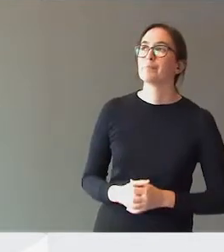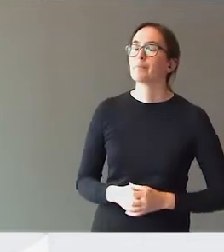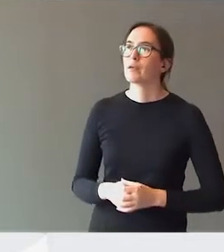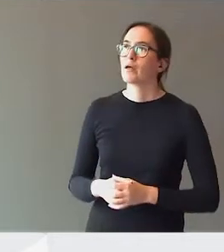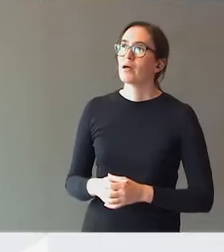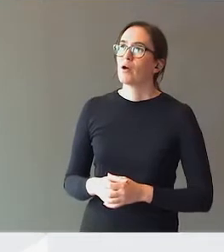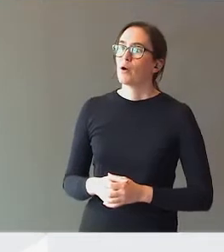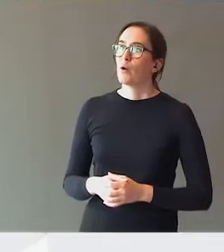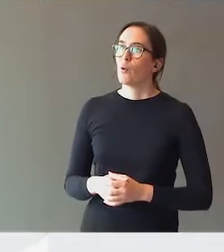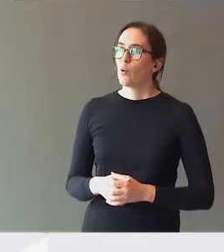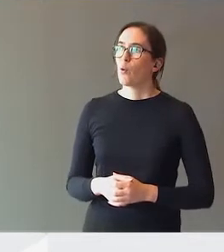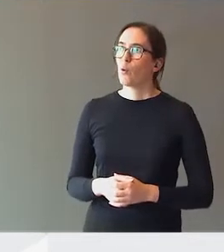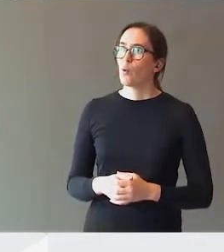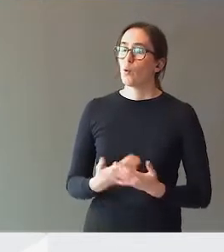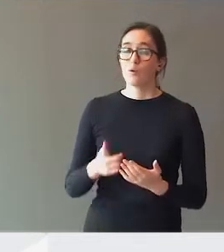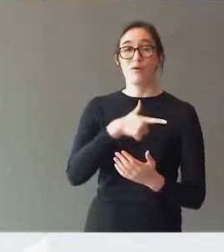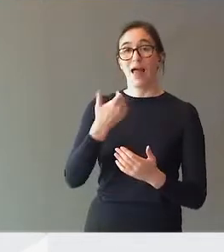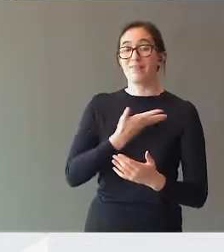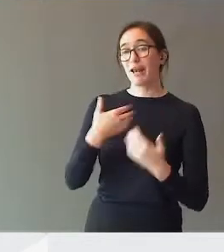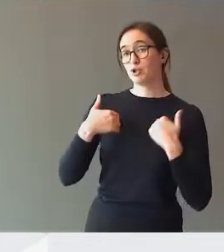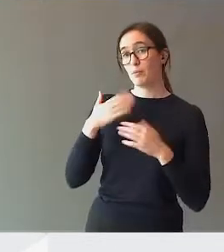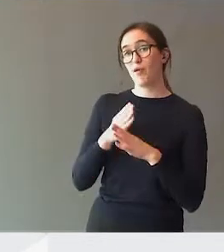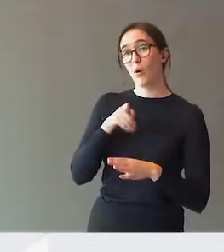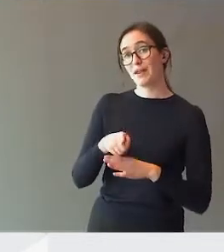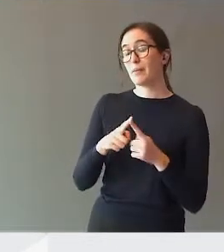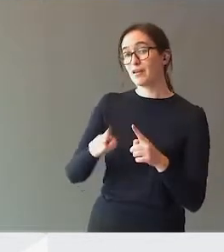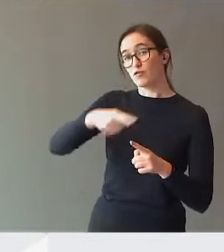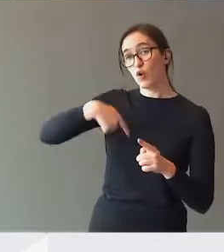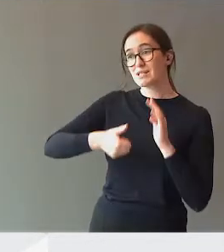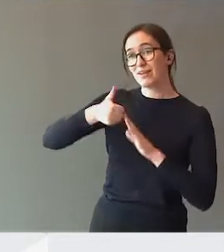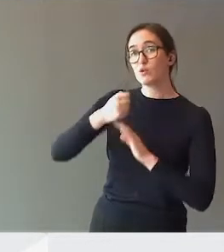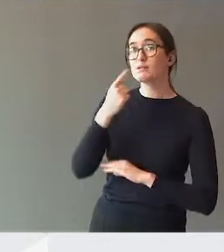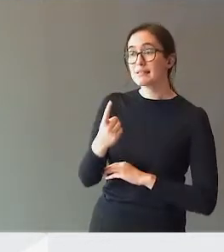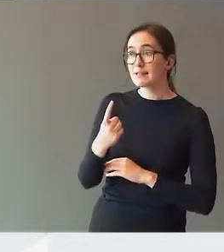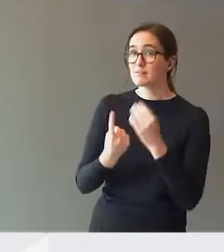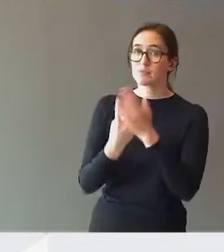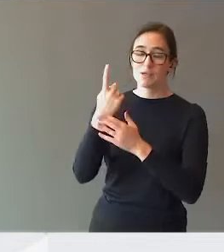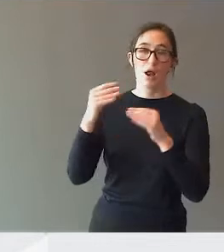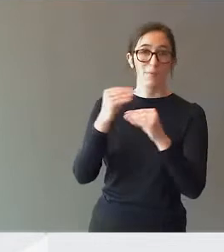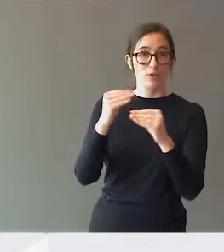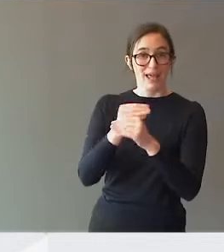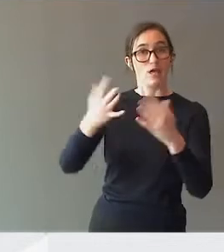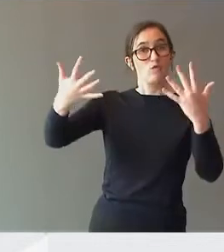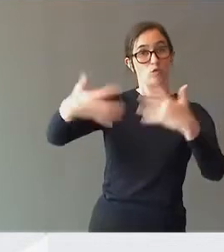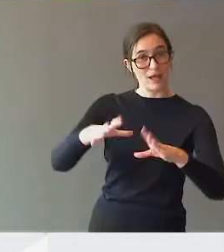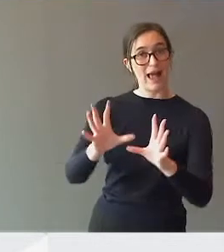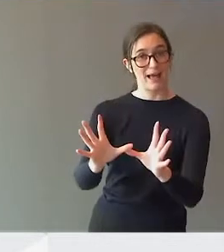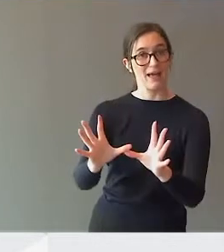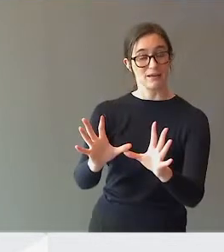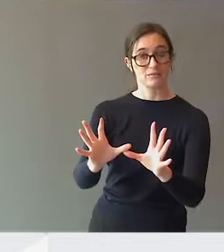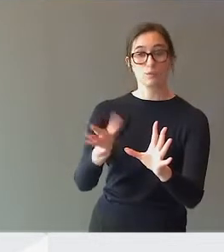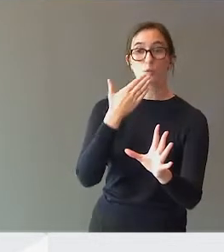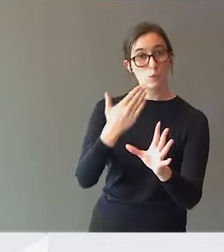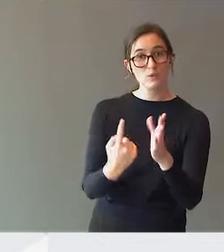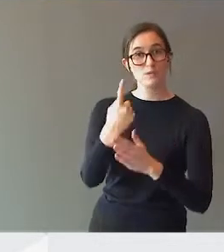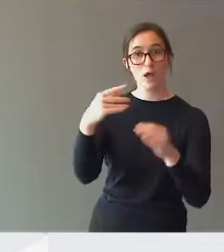Og da, vi er veldig bekymret for det. Men for oss er det viktig å si at spesialpedagogikk fungerer, god